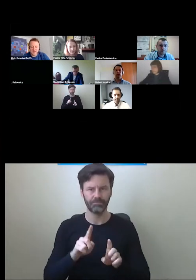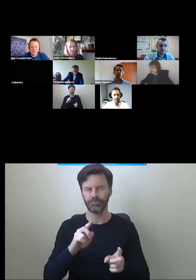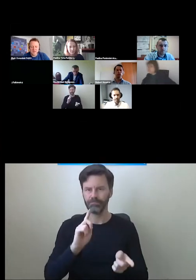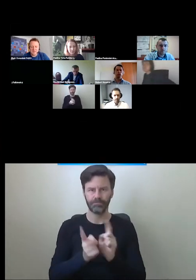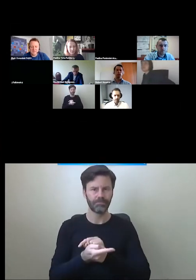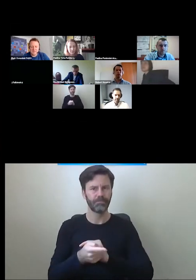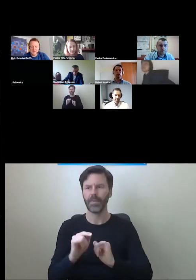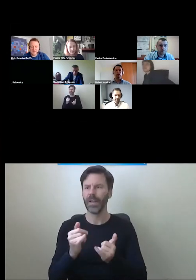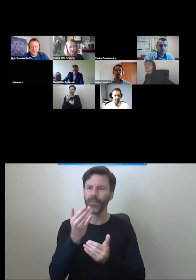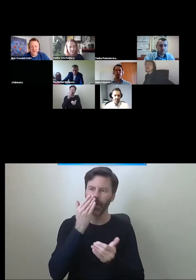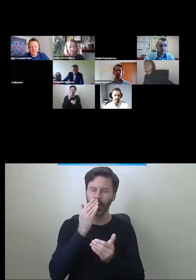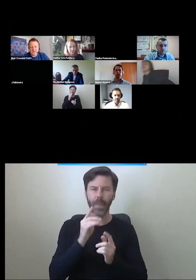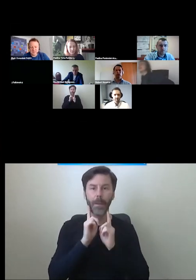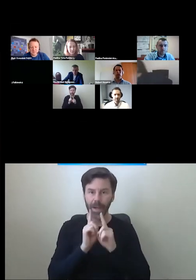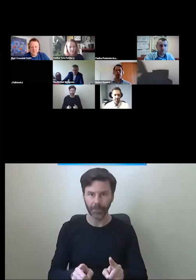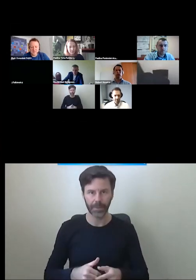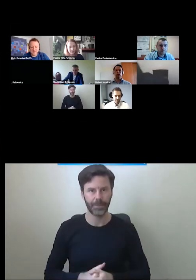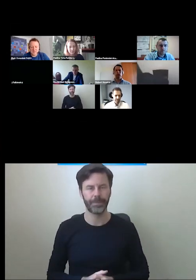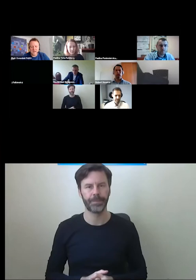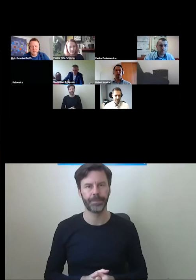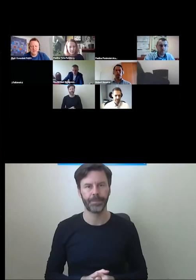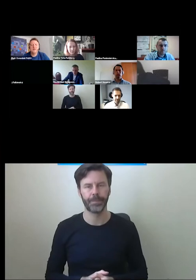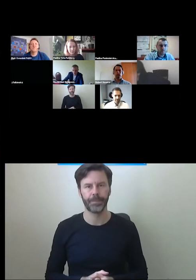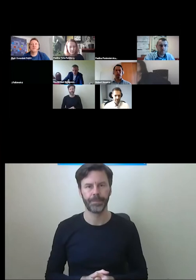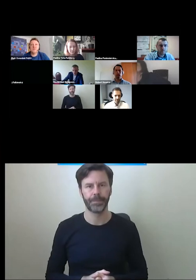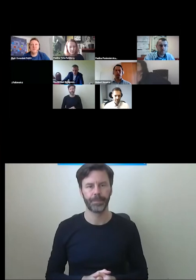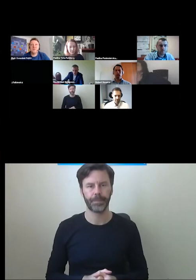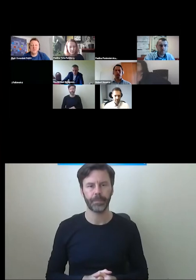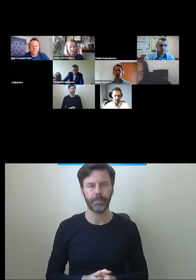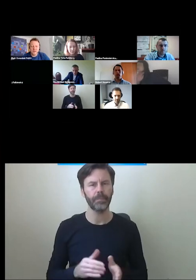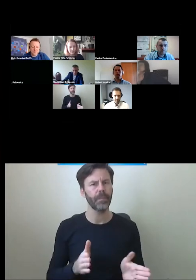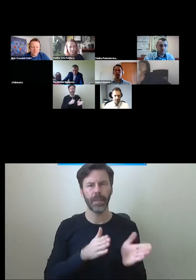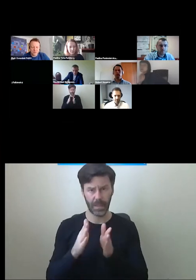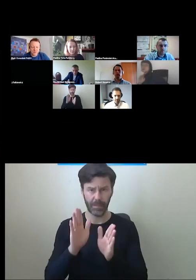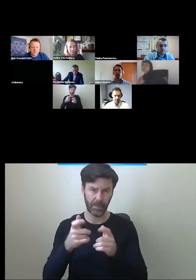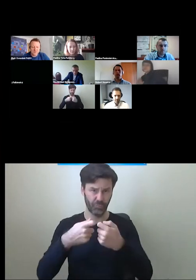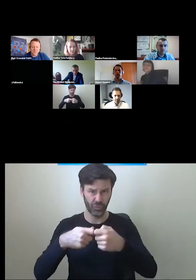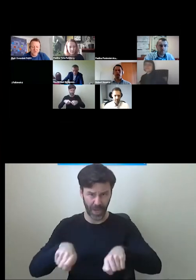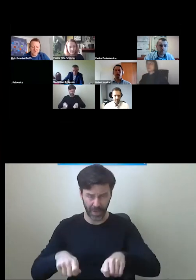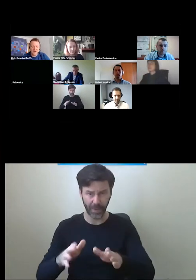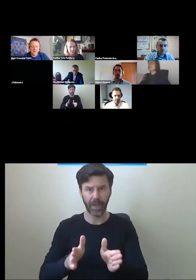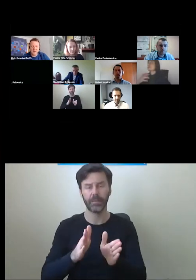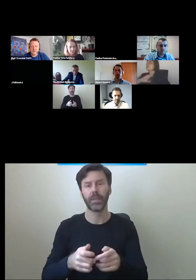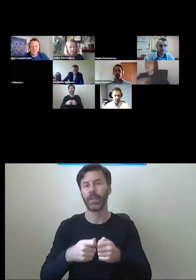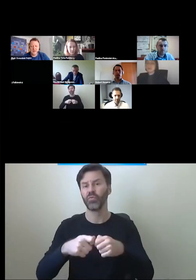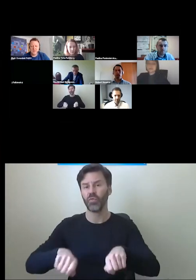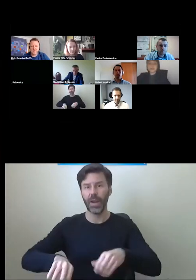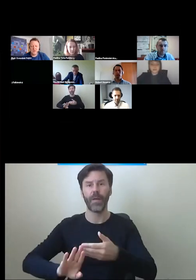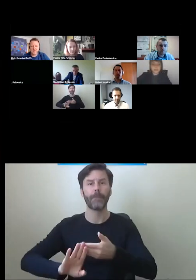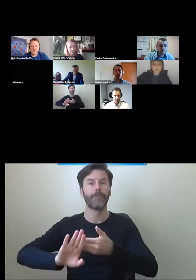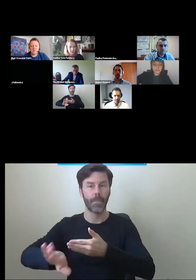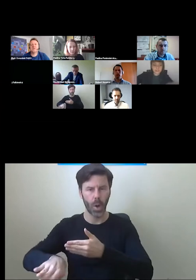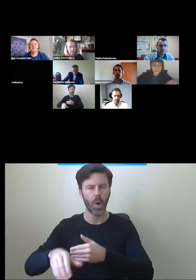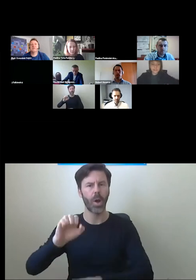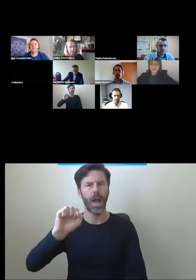realizacyjną w inwestycjach. Później kibytka przerwa. Po tej przerwie Adam